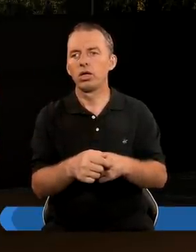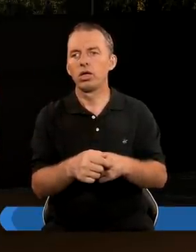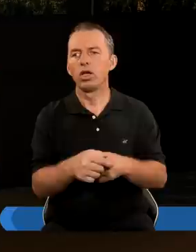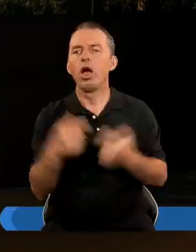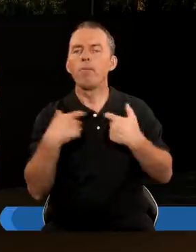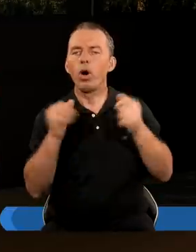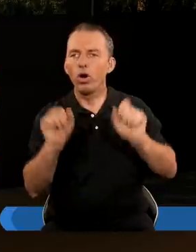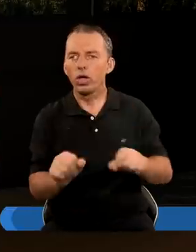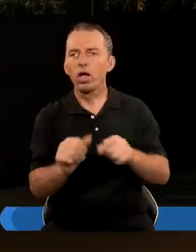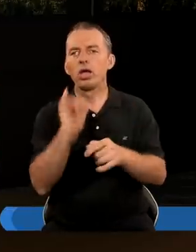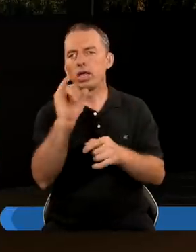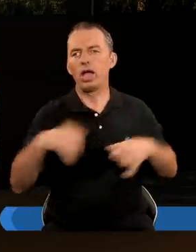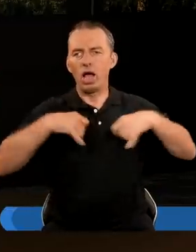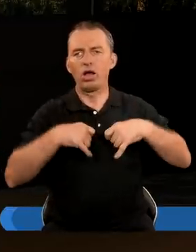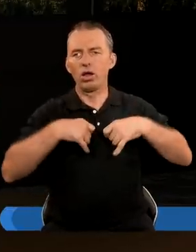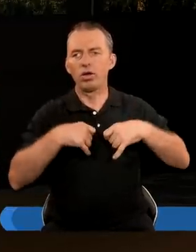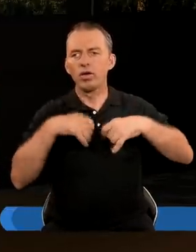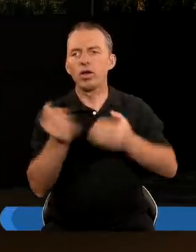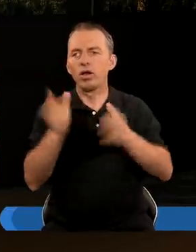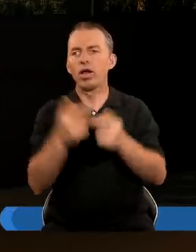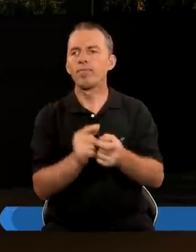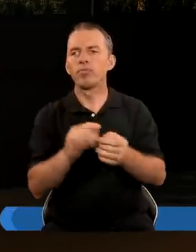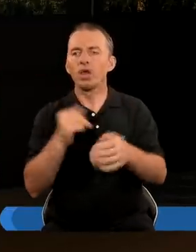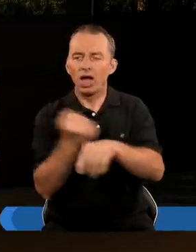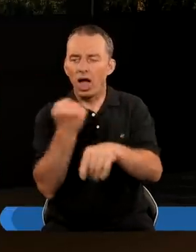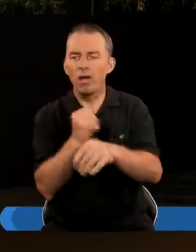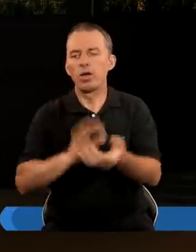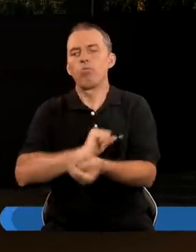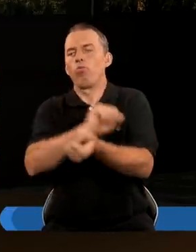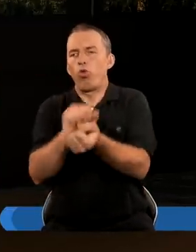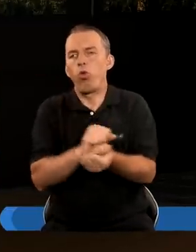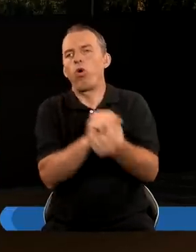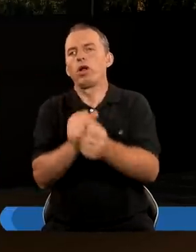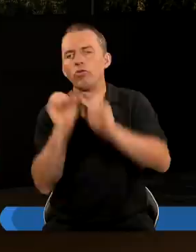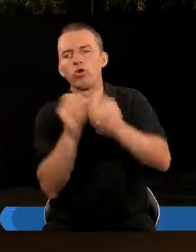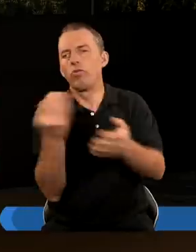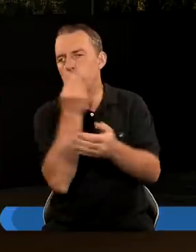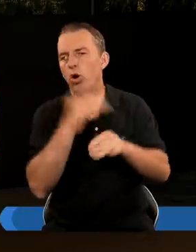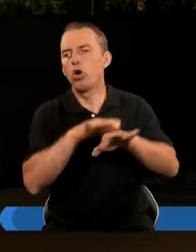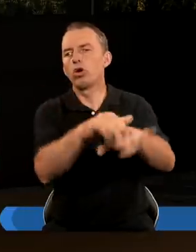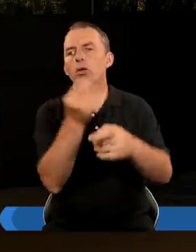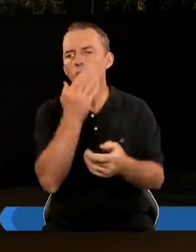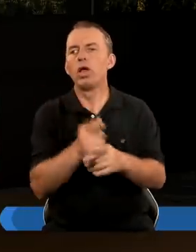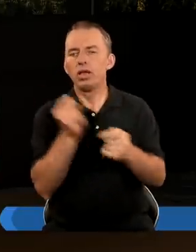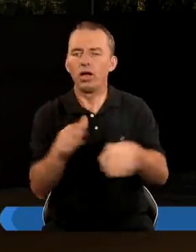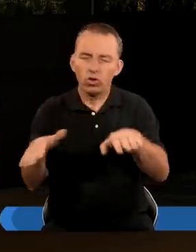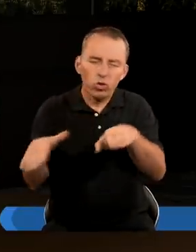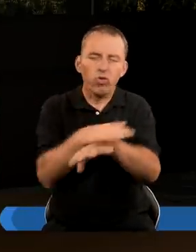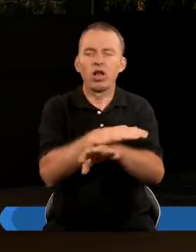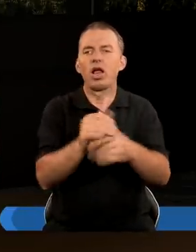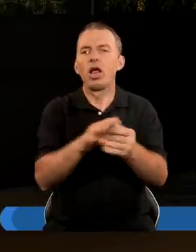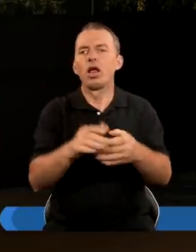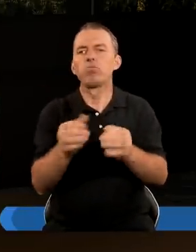I potężny jeden anioł Dźwignął kamień jak wielki kamień młyński I rzuci w morze mówiąc Tak z